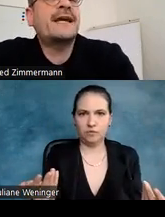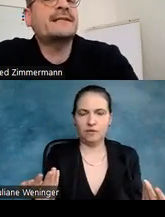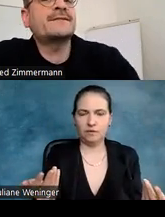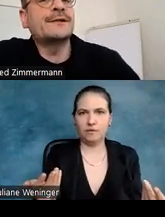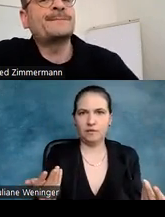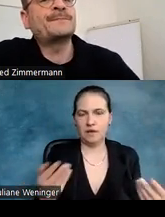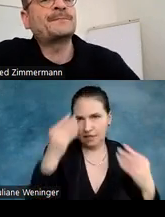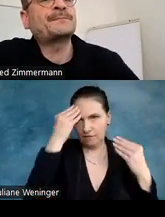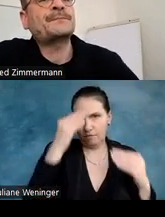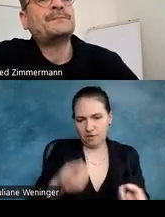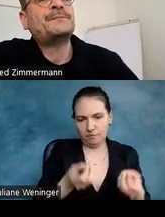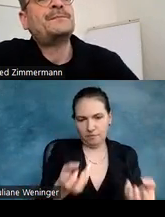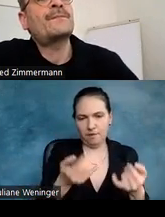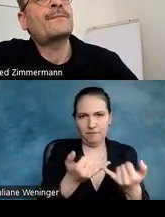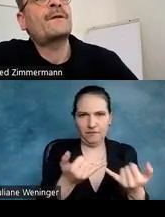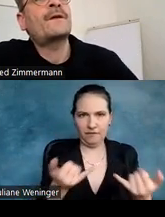vermittelt werden sollen.